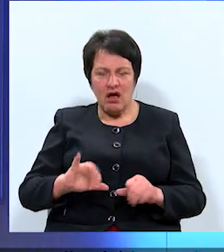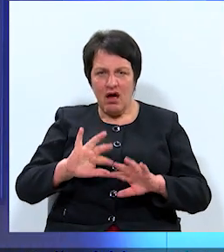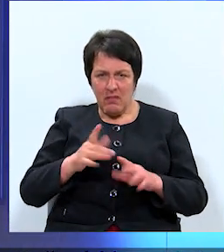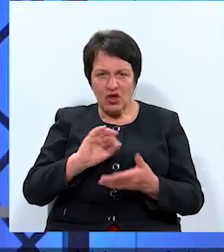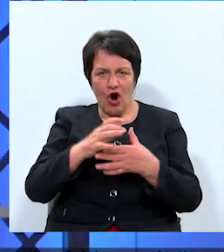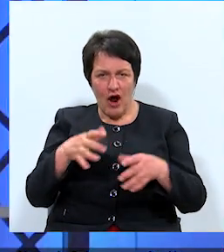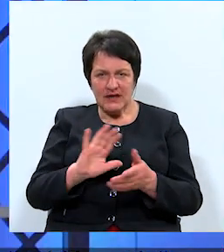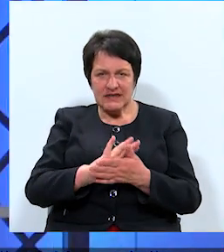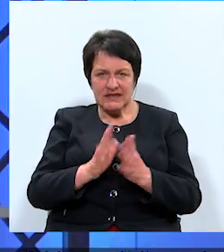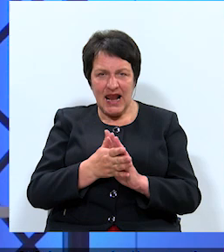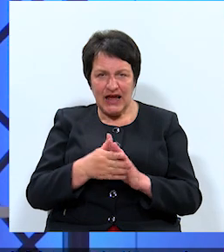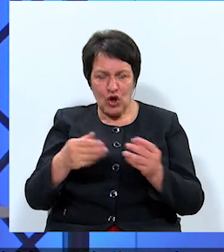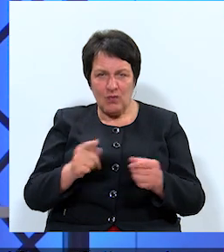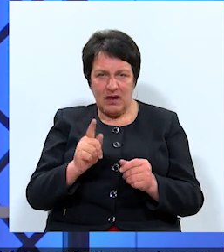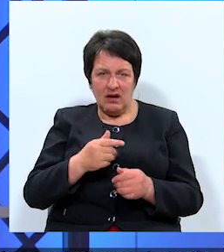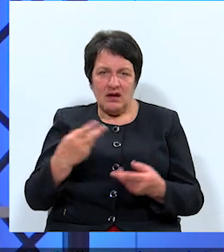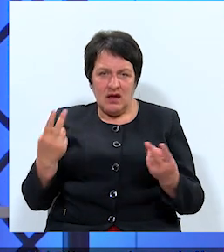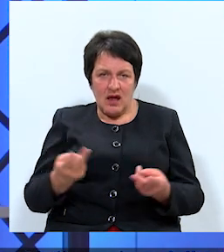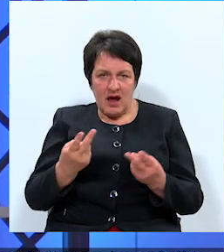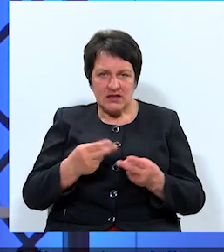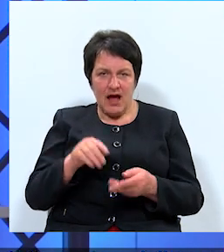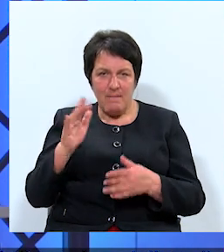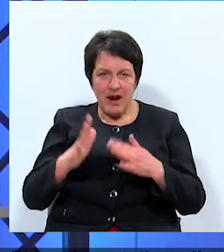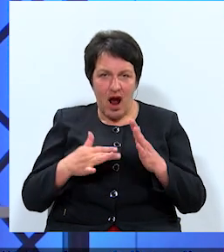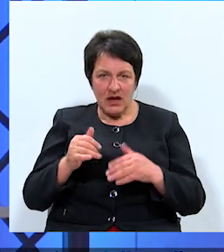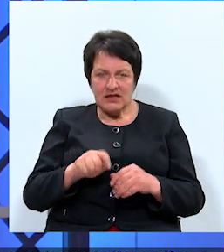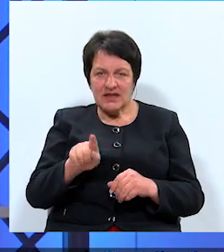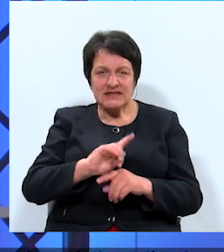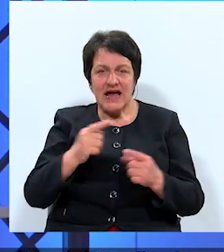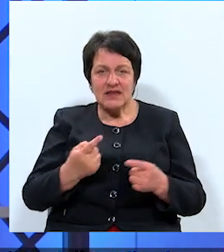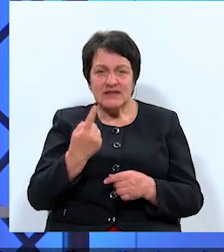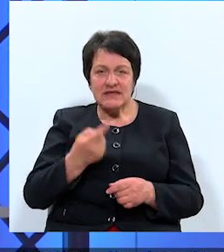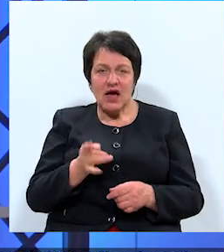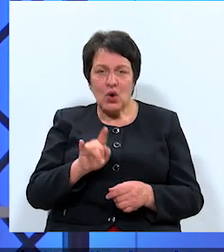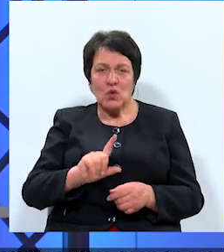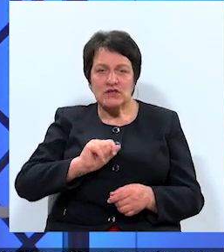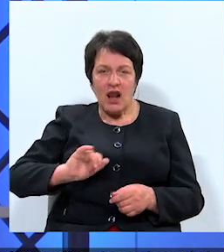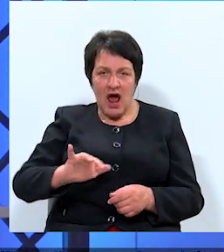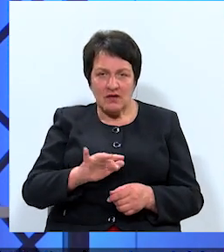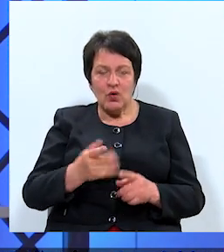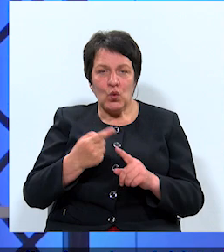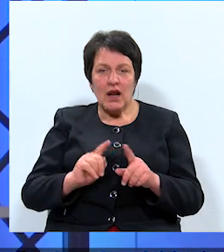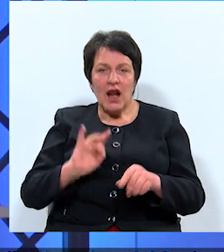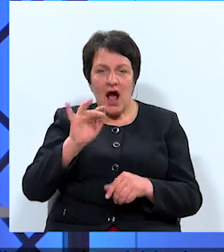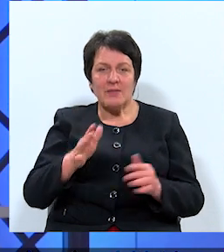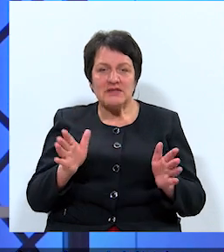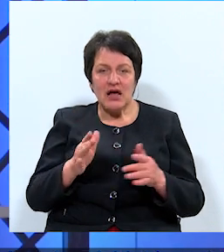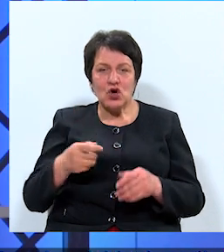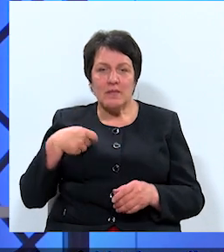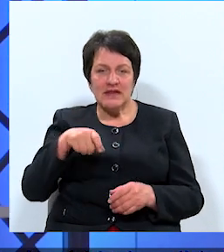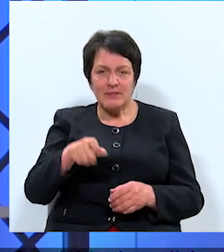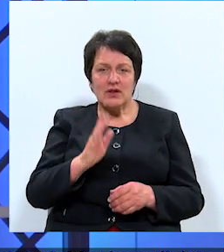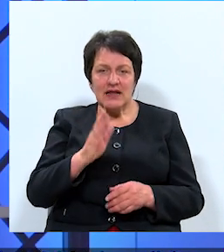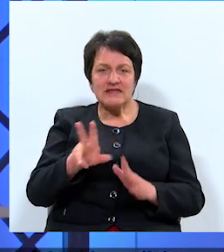līgumi tomēr ir diezgan ierasta praksa un tas neatiecis tikai uz Latviju. Turklāt, nākamā sasaukuma deputāti tiks